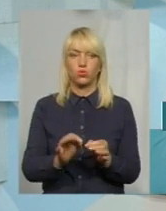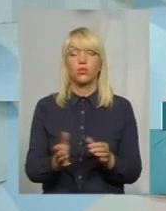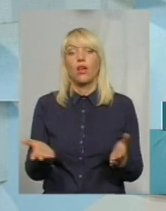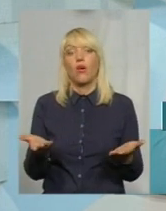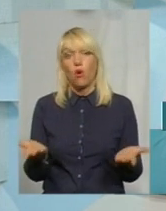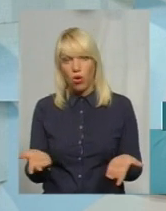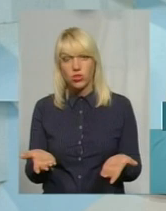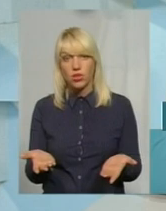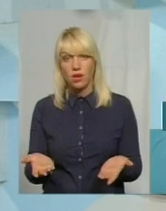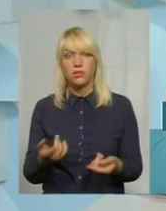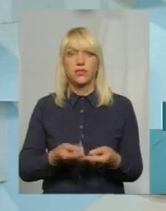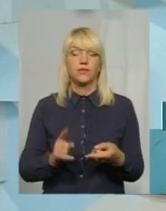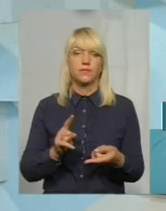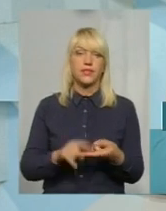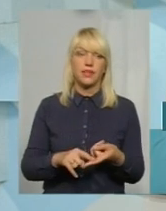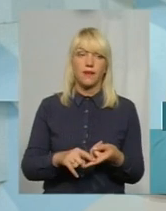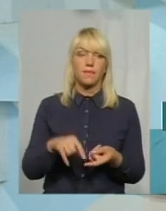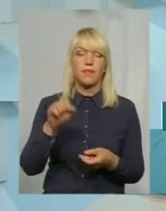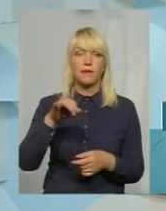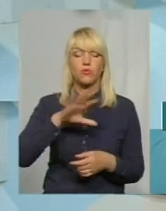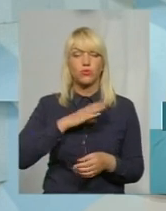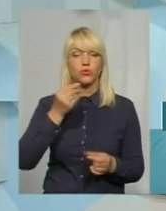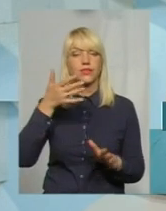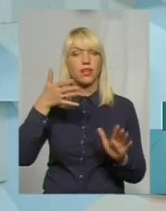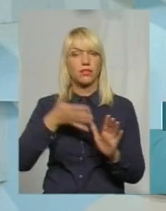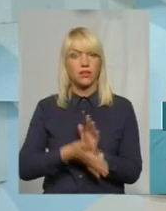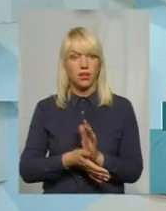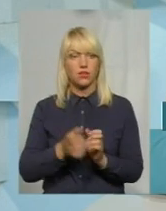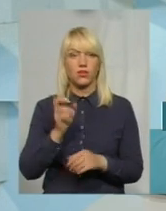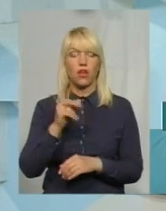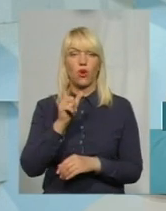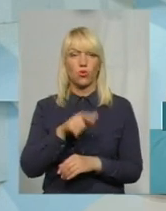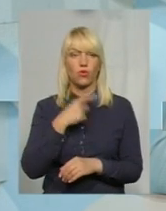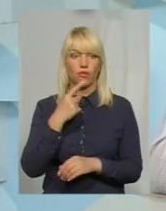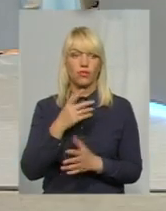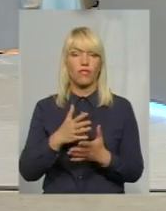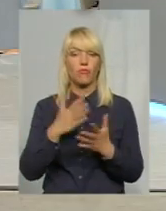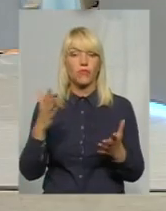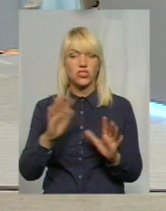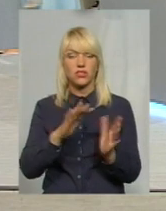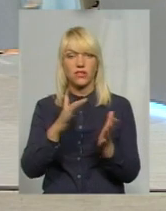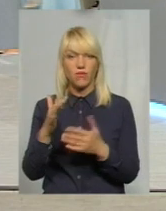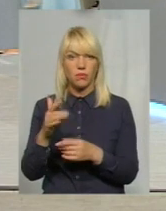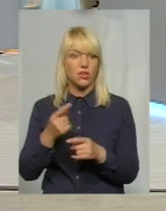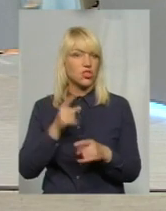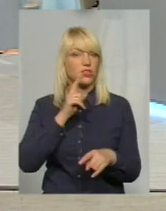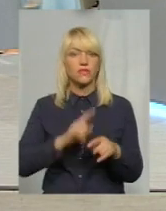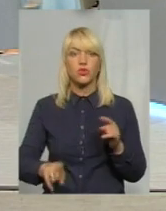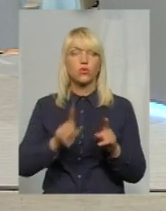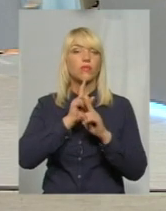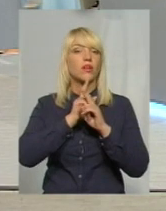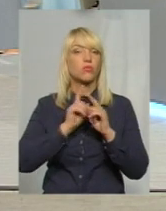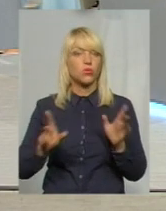Хоча це, можливо, і затратно, і так людина говорить, в більшості швидко не буде.